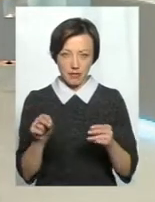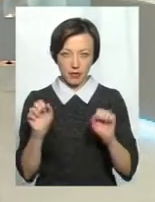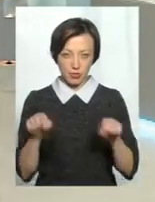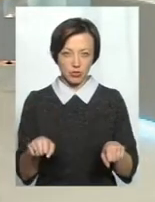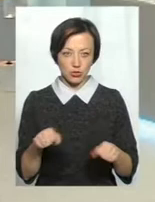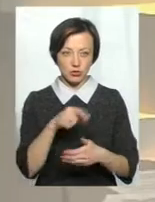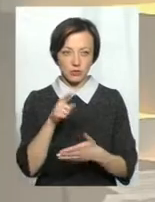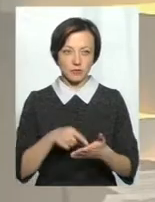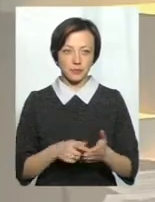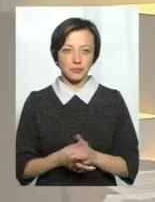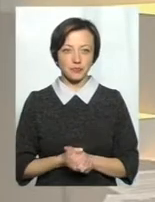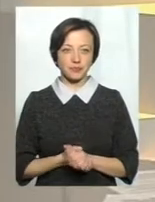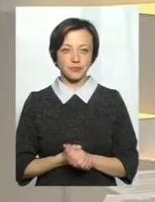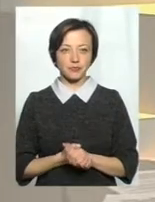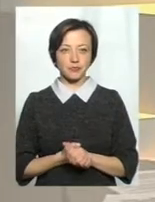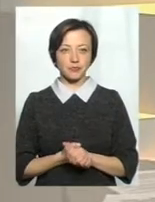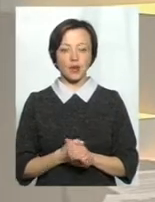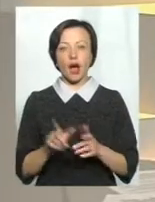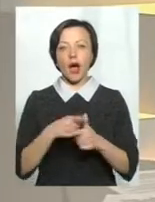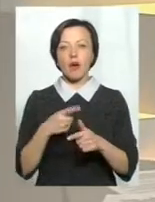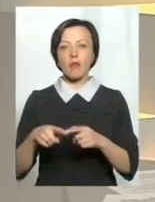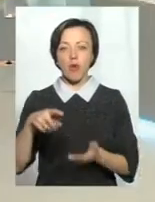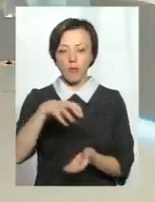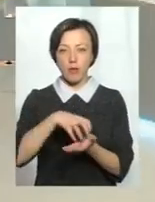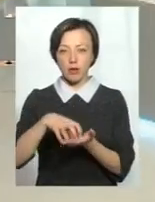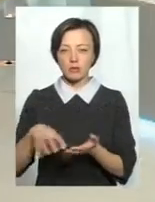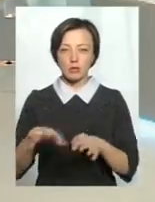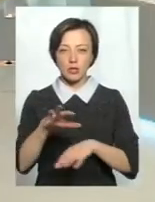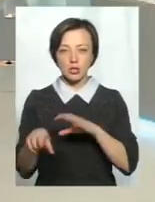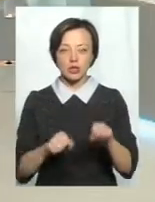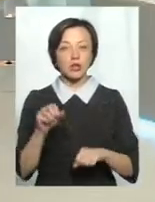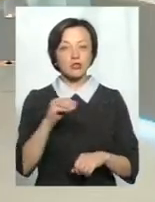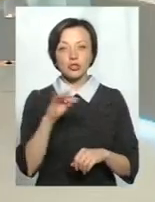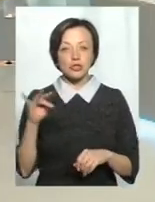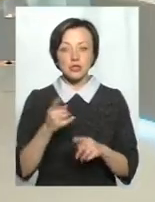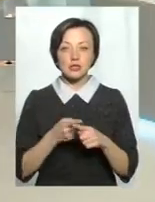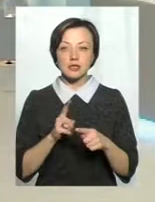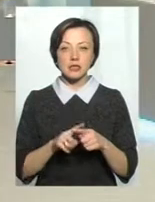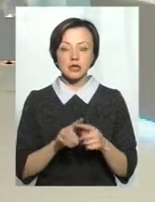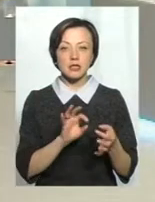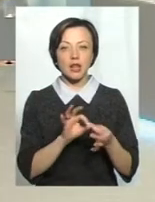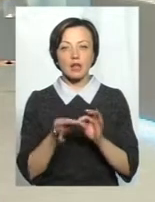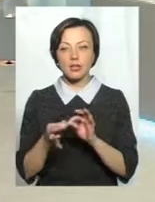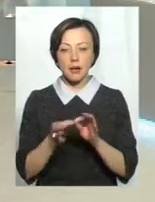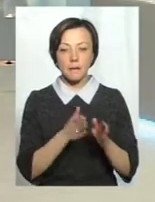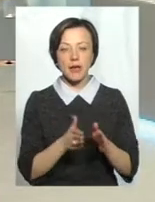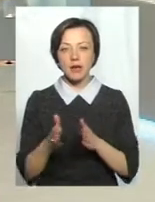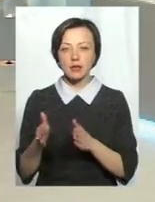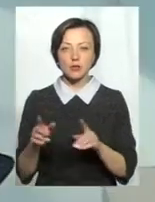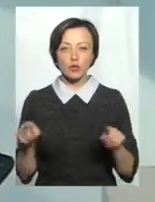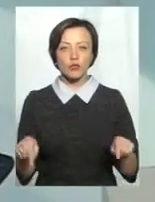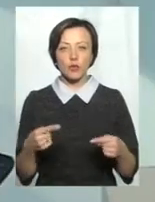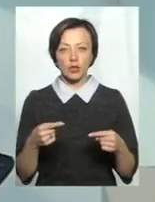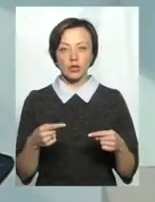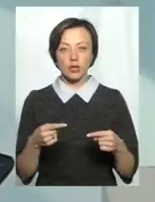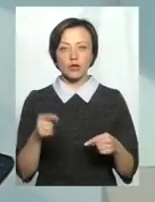за допомогою того самого баночного масажу? Ні. Ужиріння – це досить складний механізм його утворення.